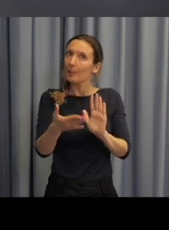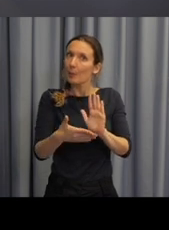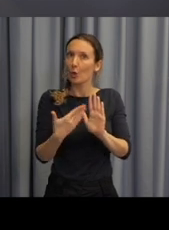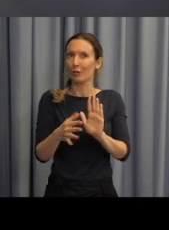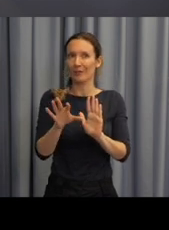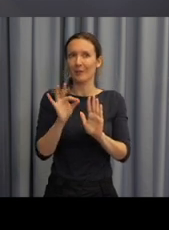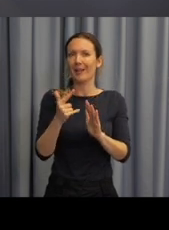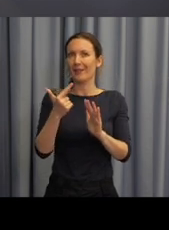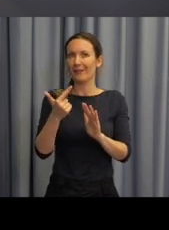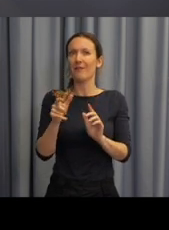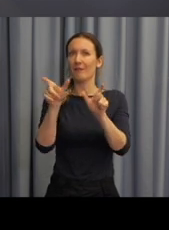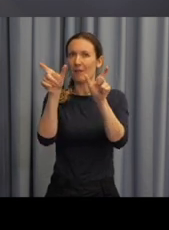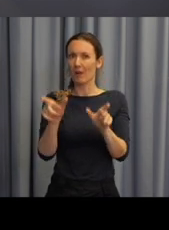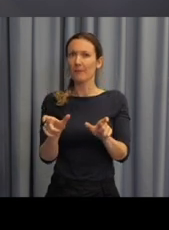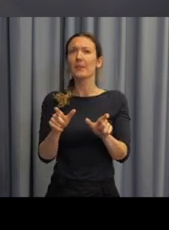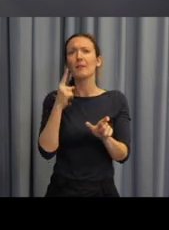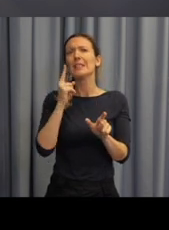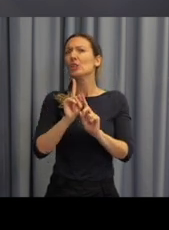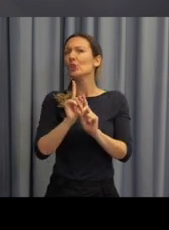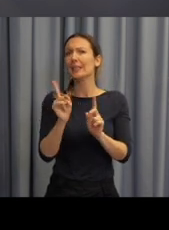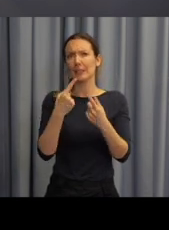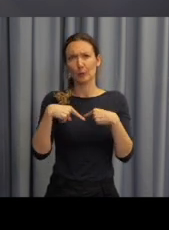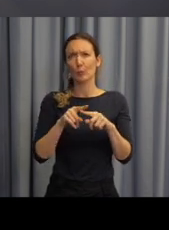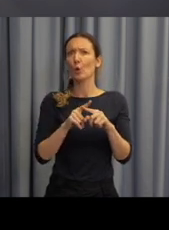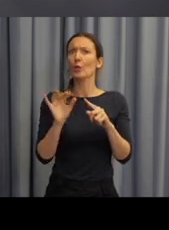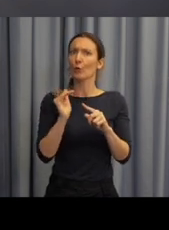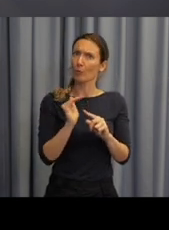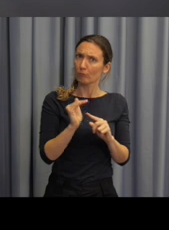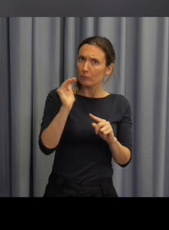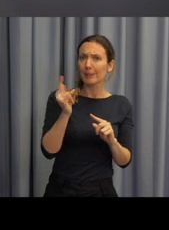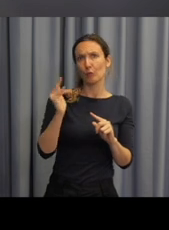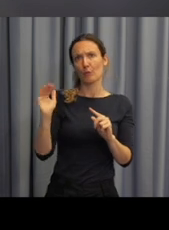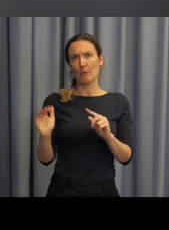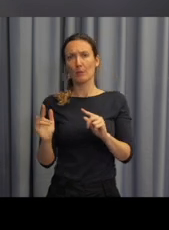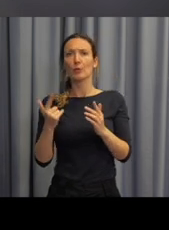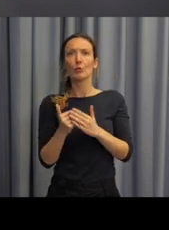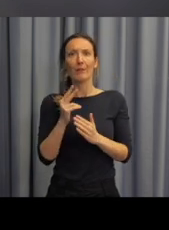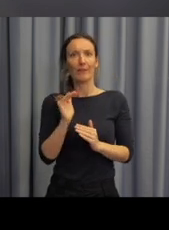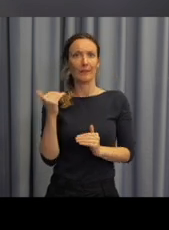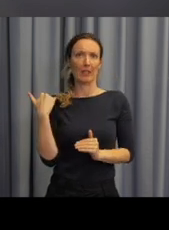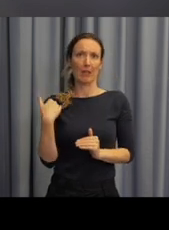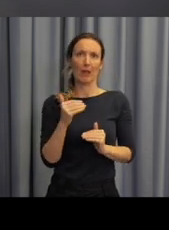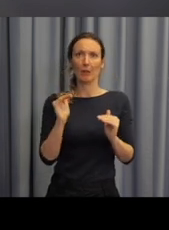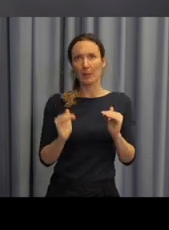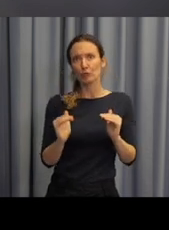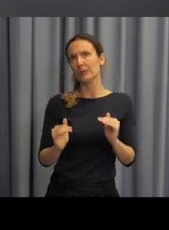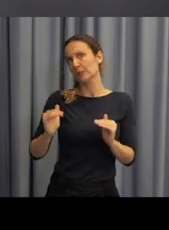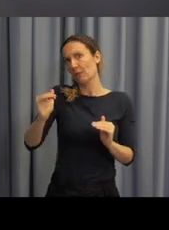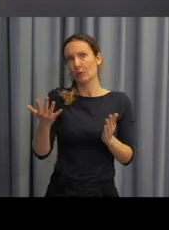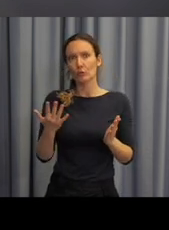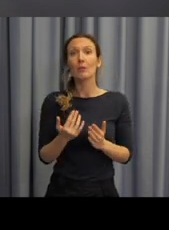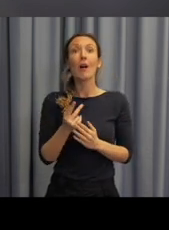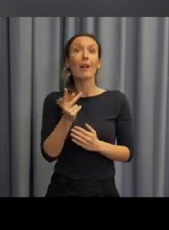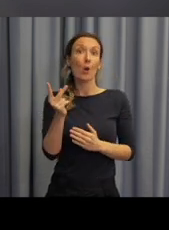jsem vybrala dvě ukázky. Každá, jak vidíte, je pro jiný stupeň pokročilosti i pro jinou věkovou kategorii. Ale